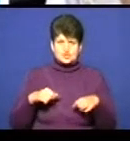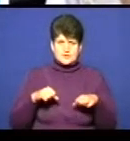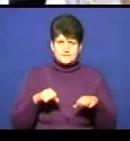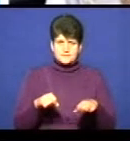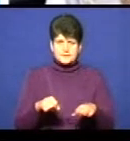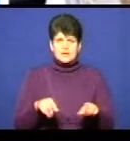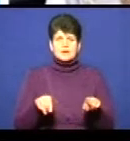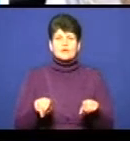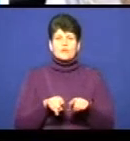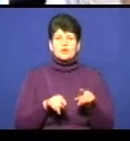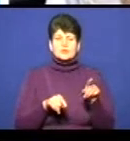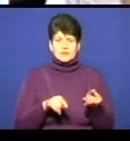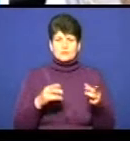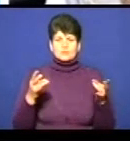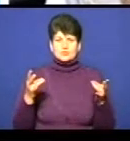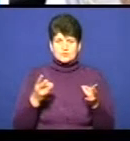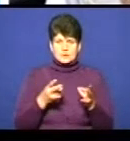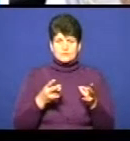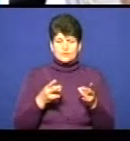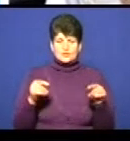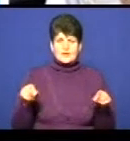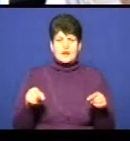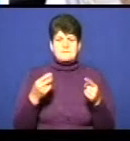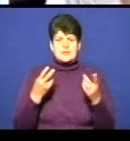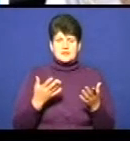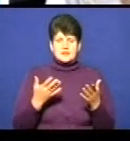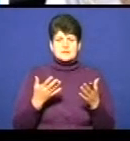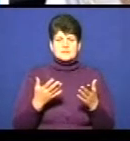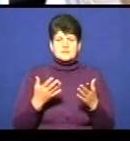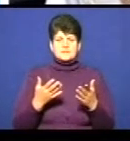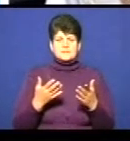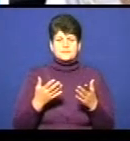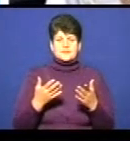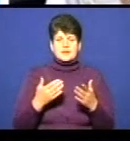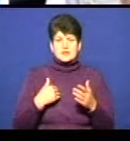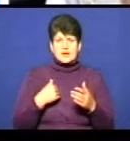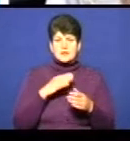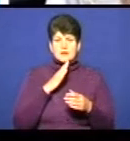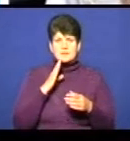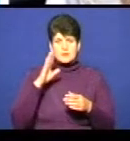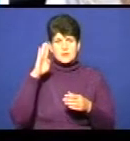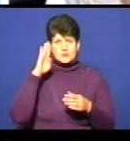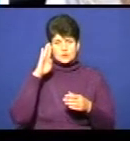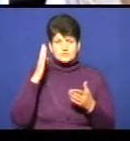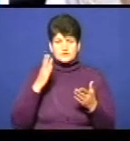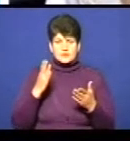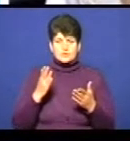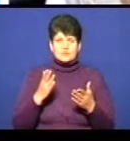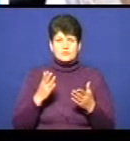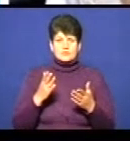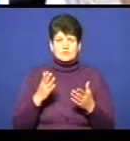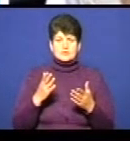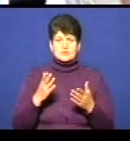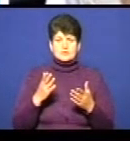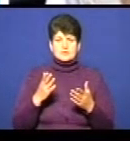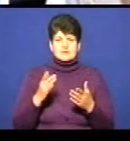вони потребують, звичайно, реабілітації, професійної реабілітації. Я, як мама хлопчика, якої самої